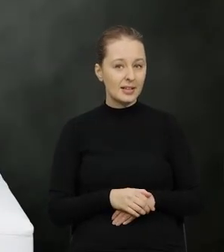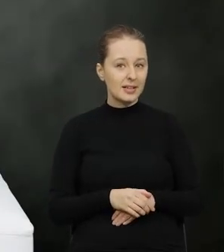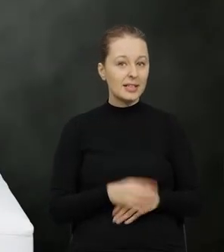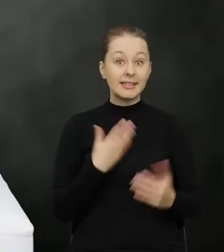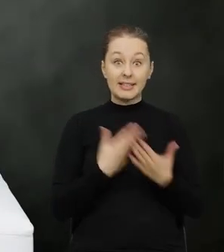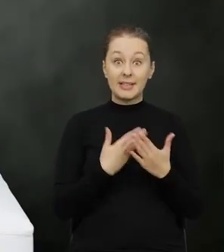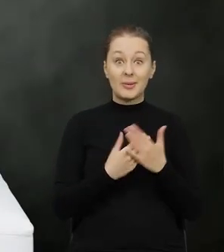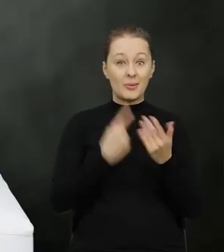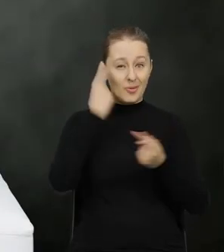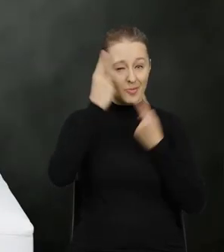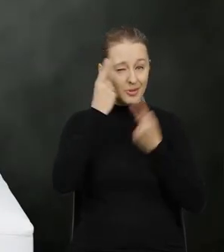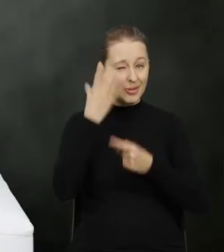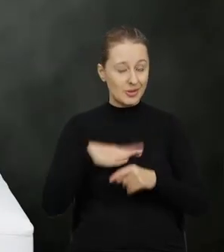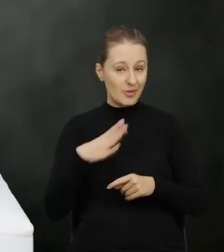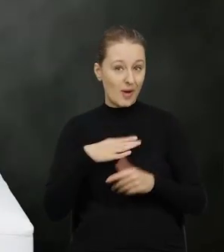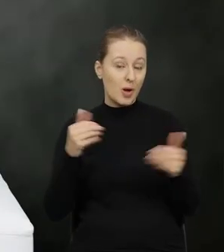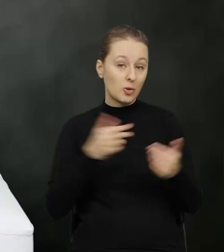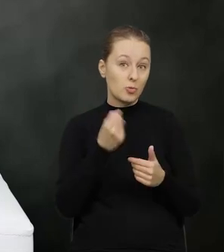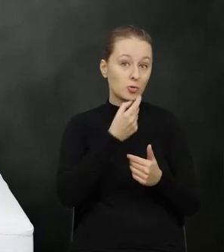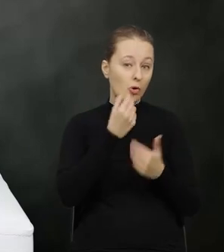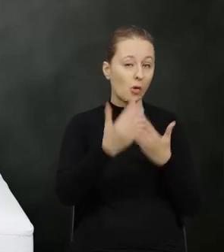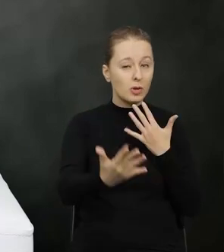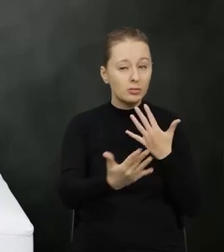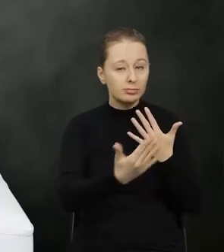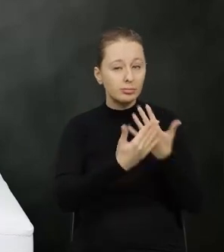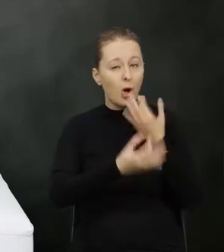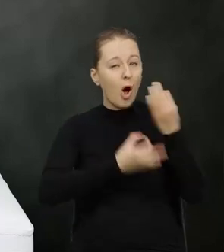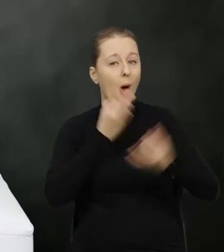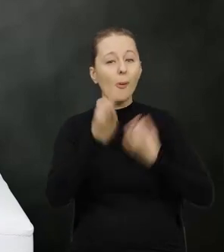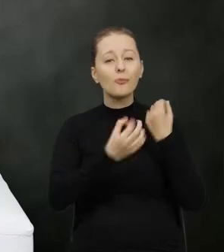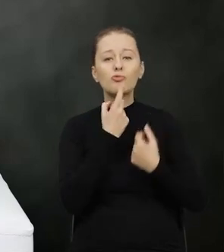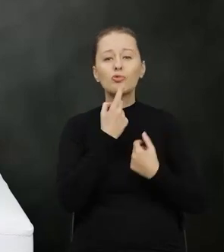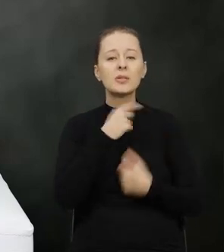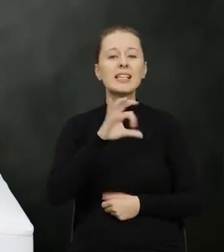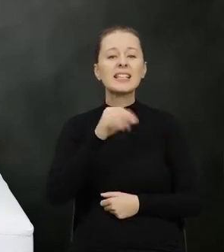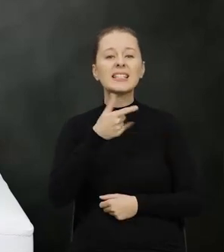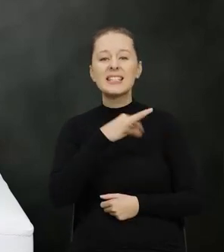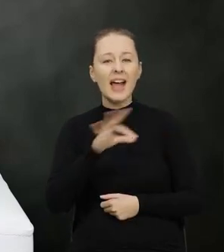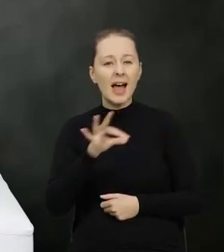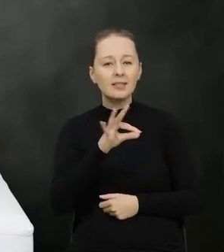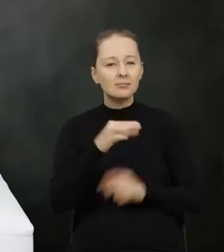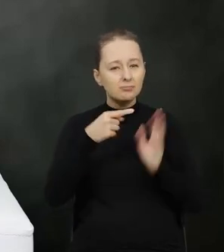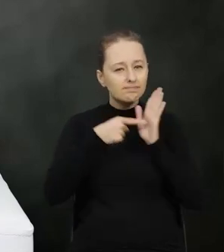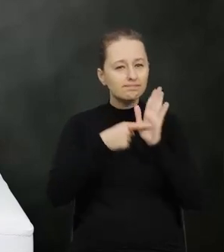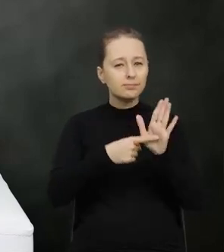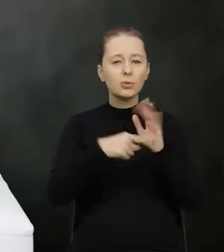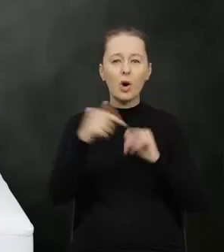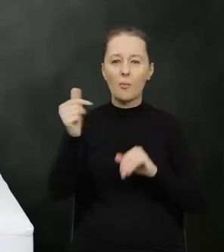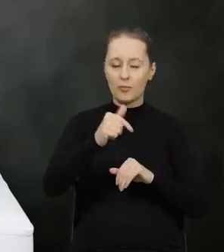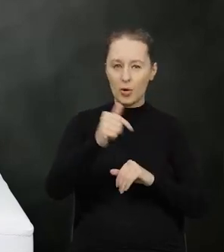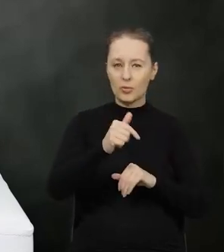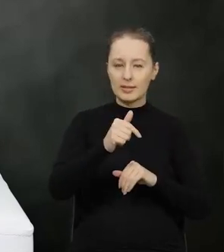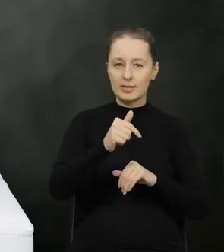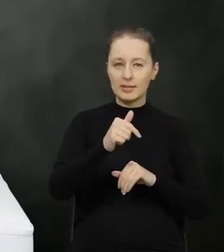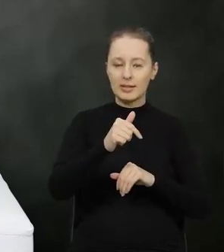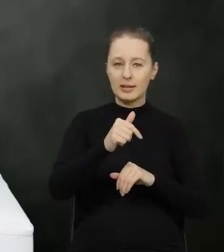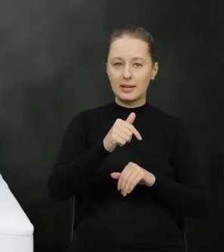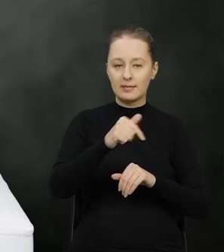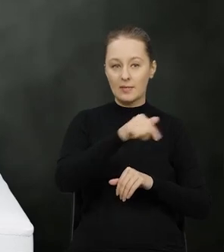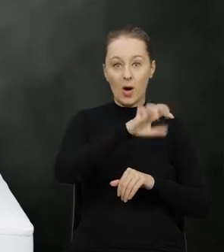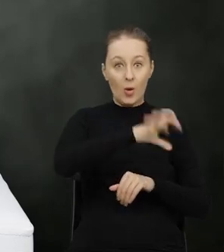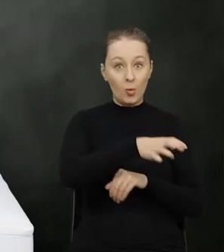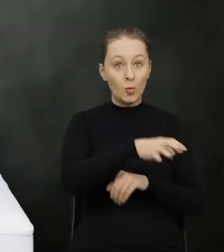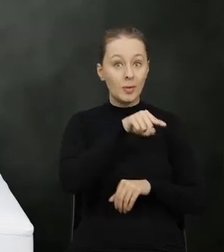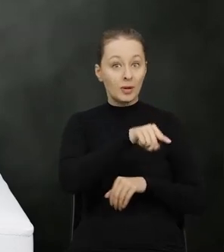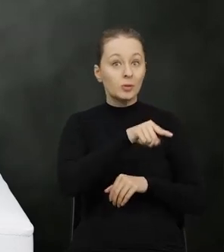Dlatego też myślę, że warto byłoby może troszkę nawet przybliżyć, czym ten SEND jest i wskazać, jakie tutaj obowiązki spoczywają na